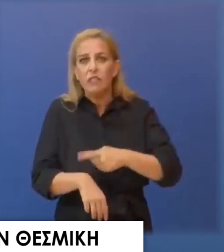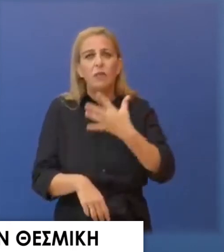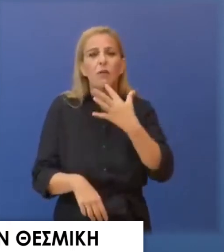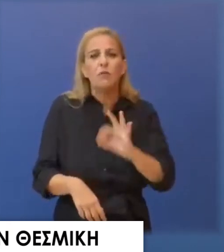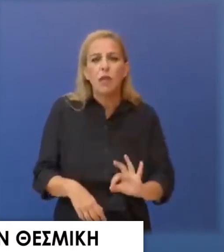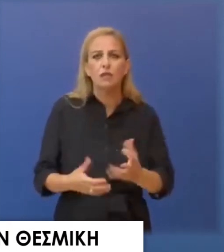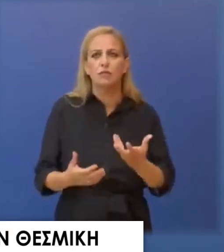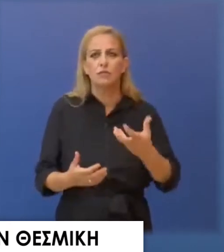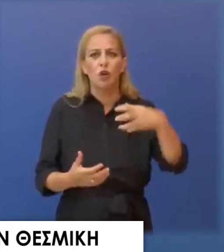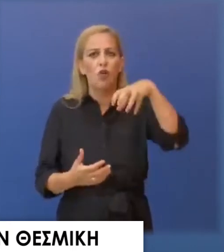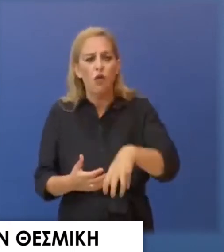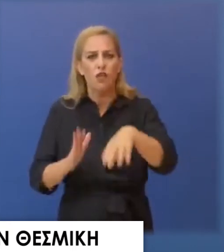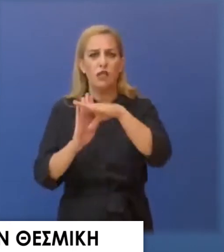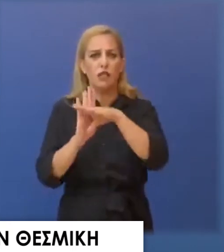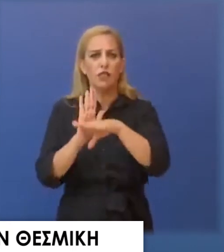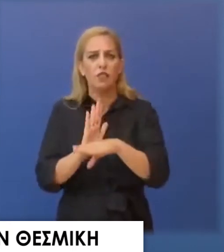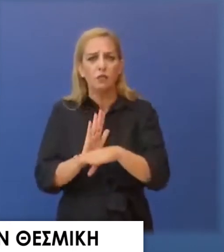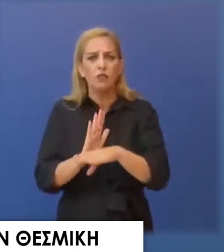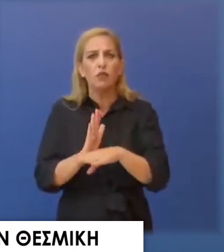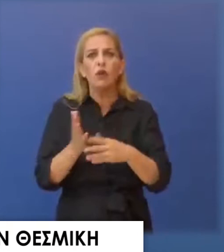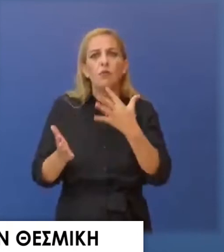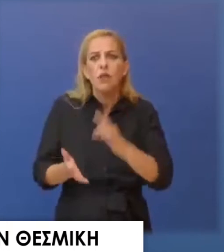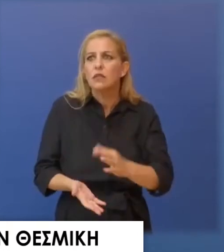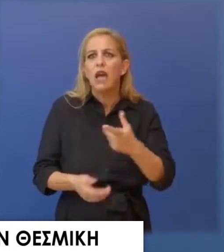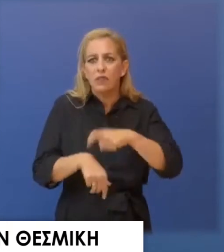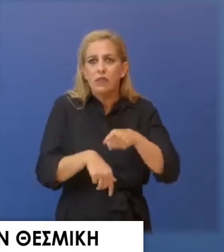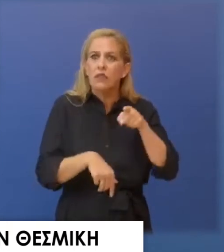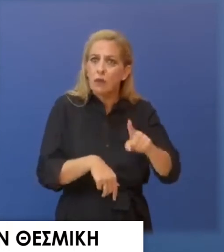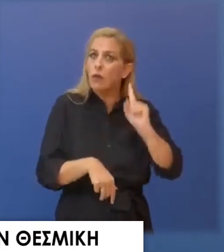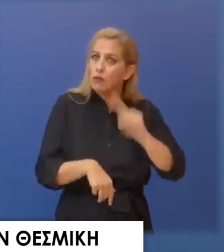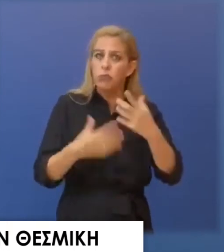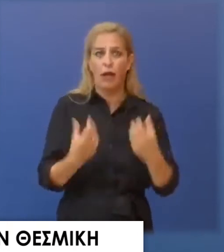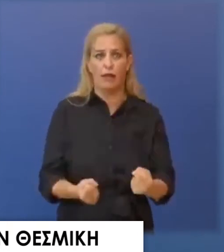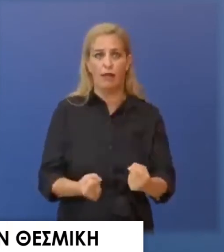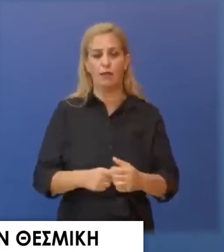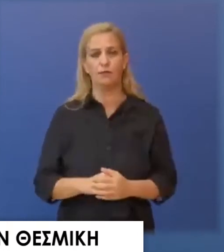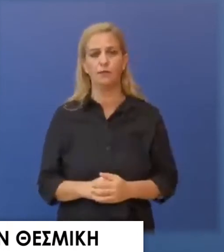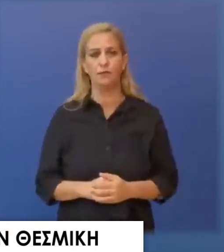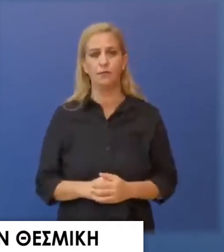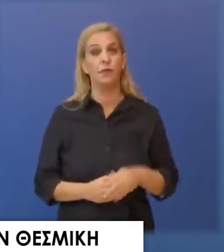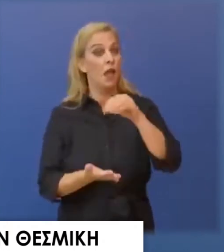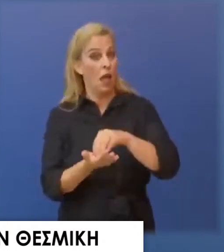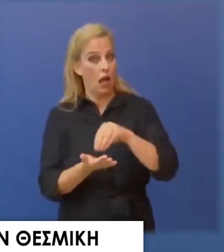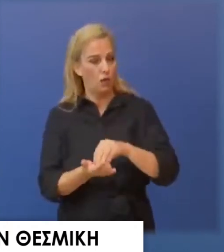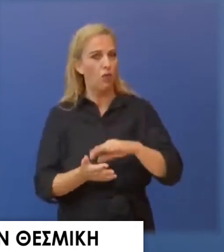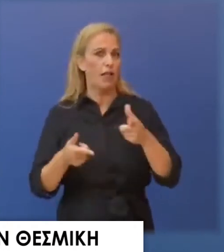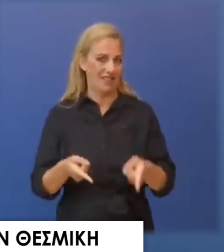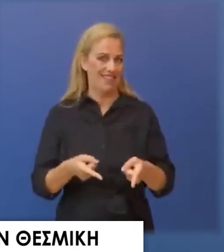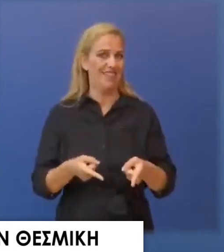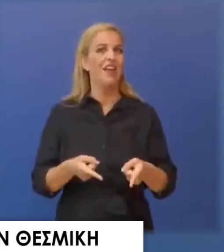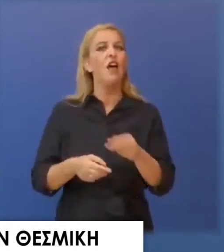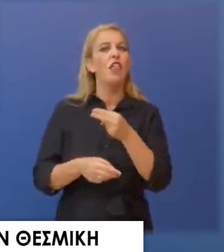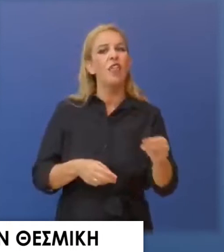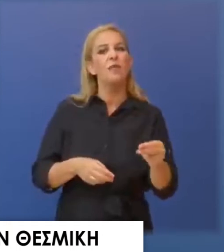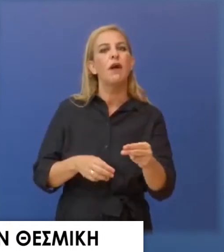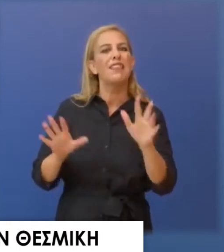φορείς αδυνατούν να απαντούν χωρίς να διαπράξουν το αδίκημα. Επιπλέον, οι επιλεκτικές διαρροές σε φιλικά προς